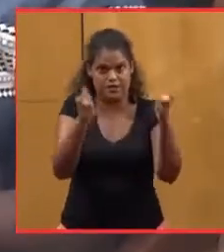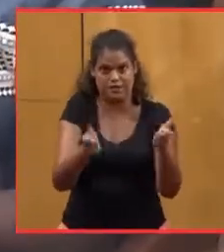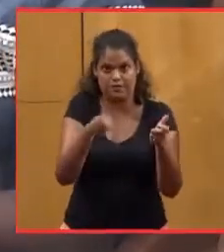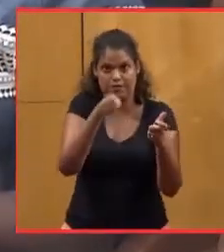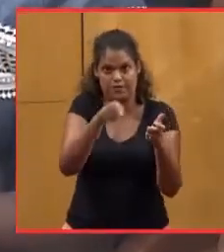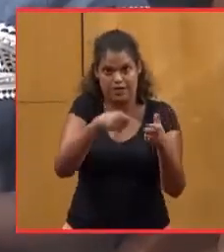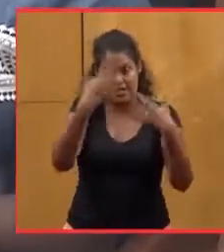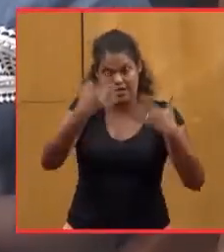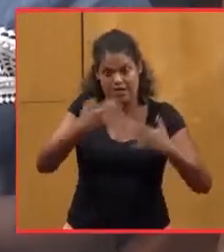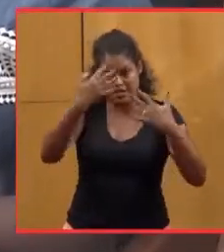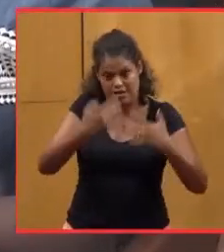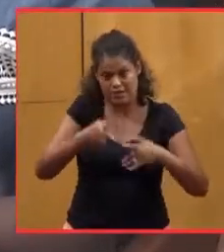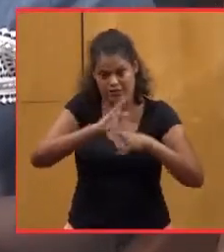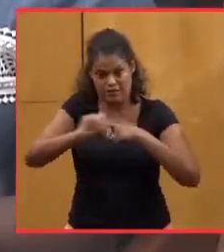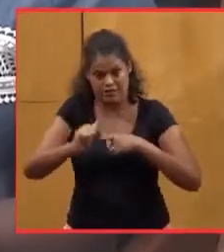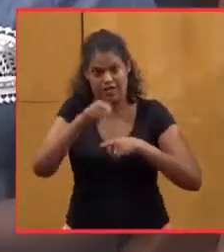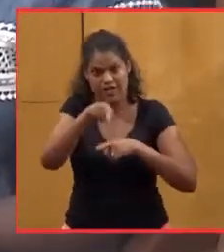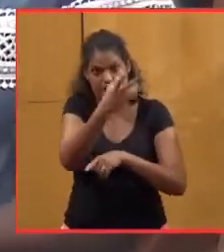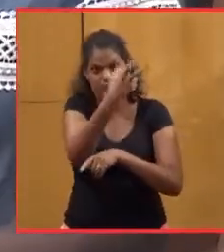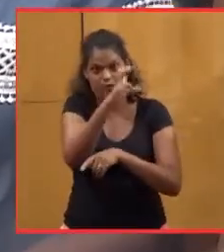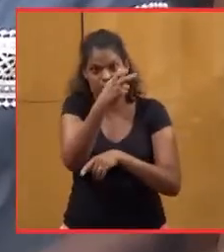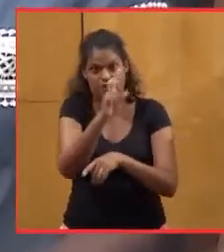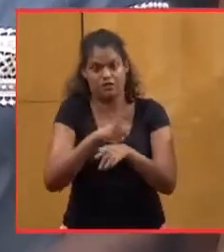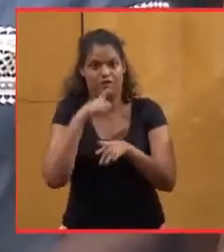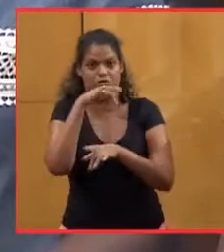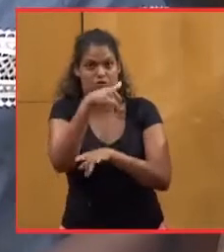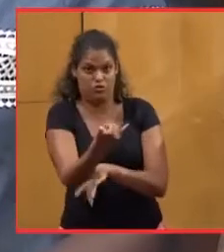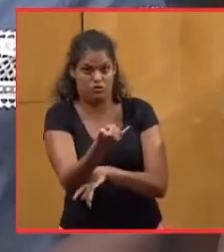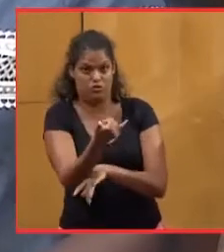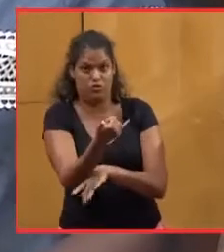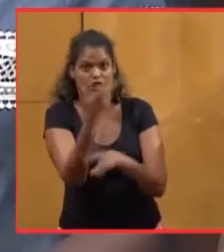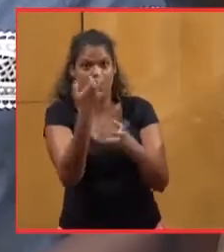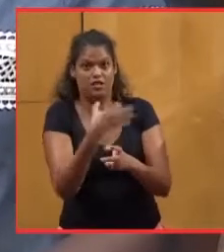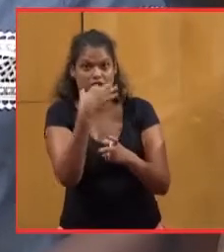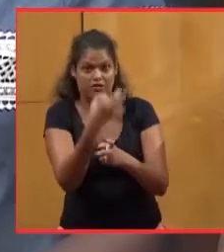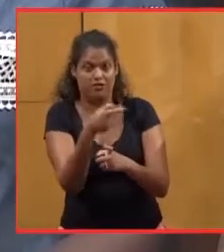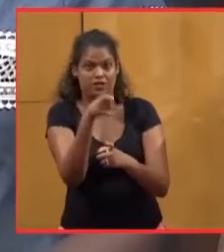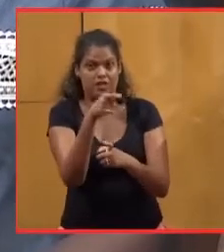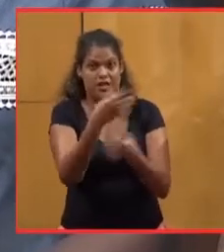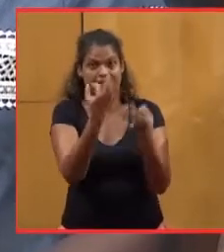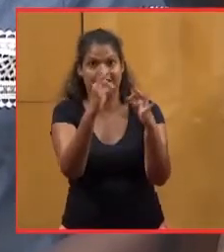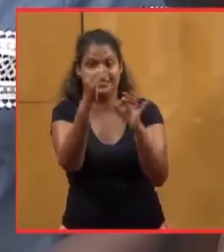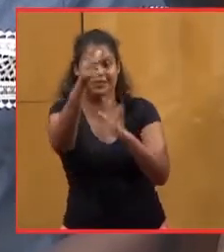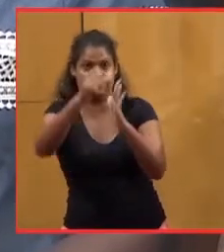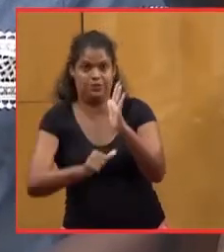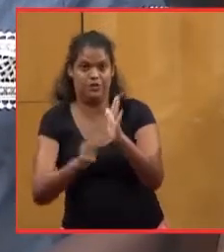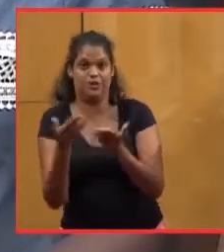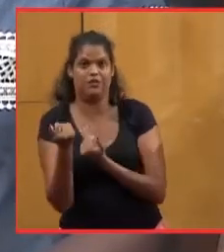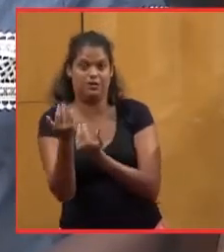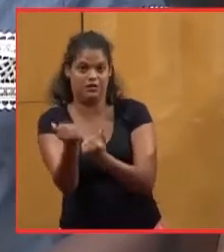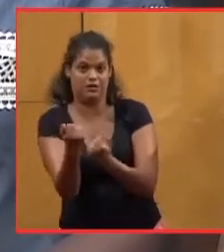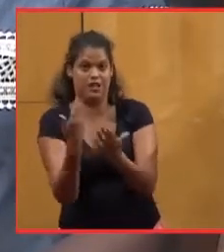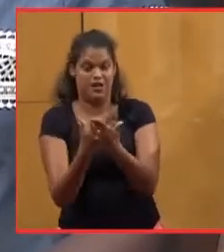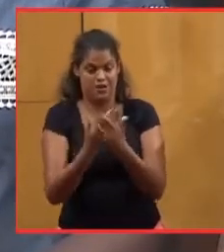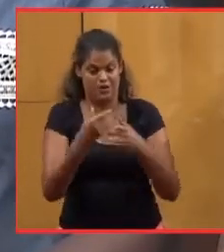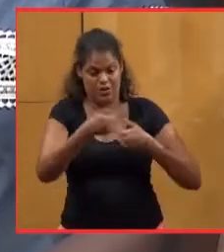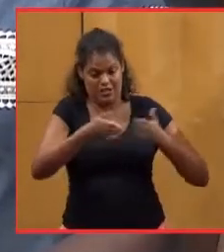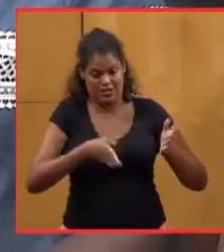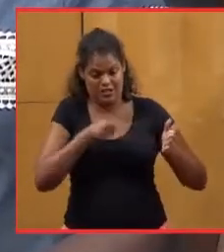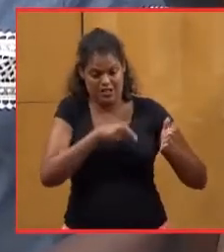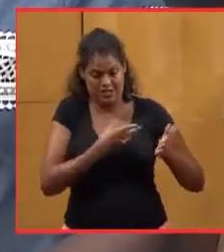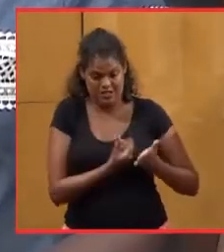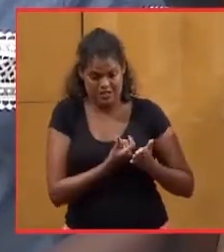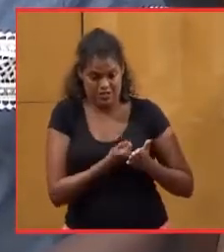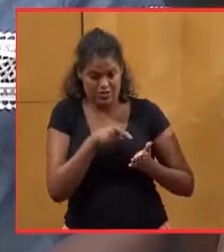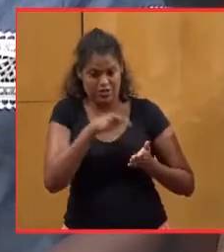après calcul, est de 300 jours, c'est-à-dire plus de 10 mois, alors qu'il y a de l'argent dans les caisses et que